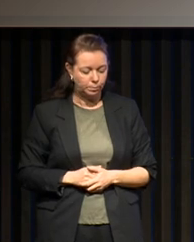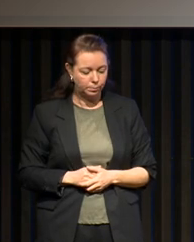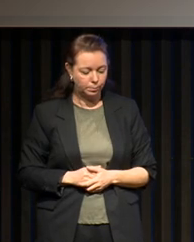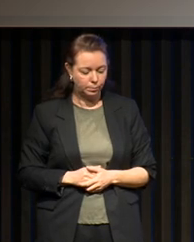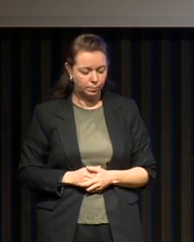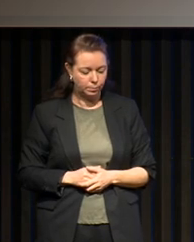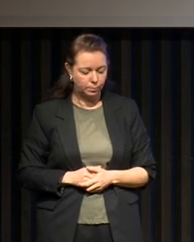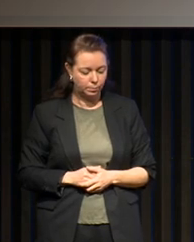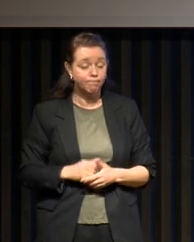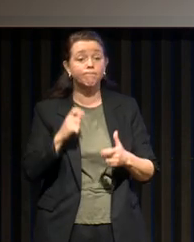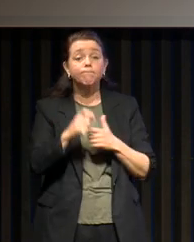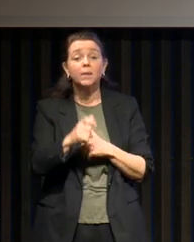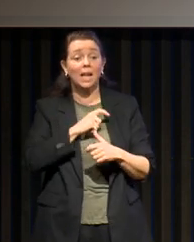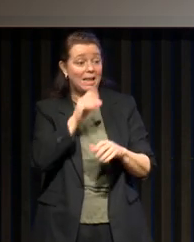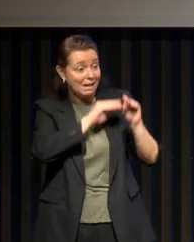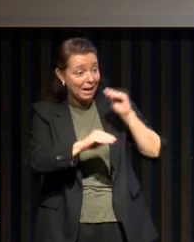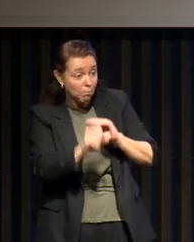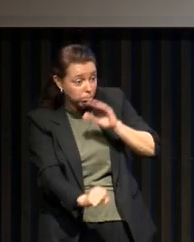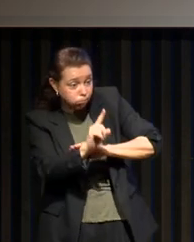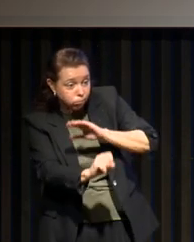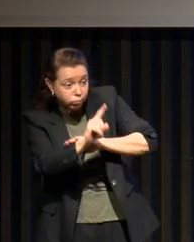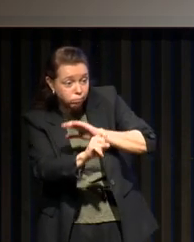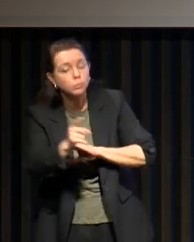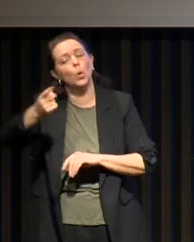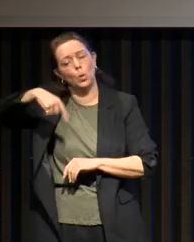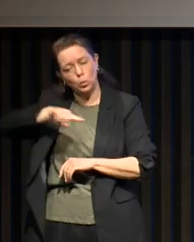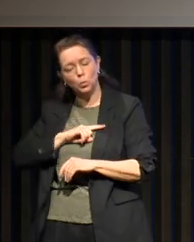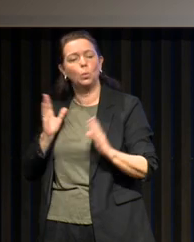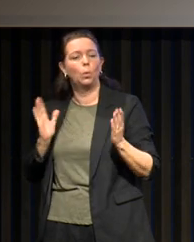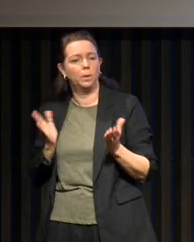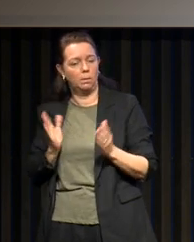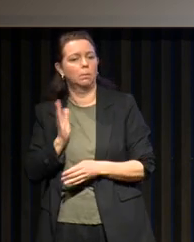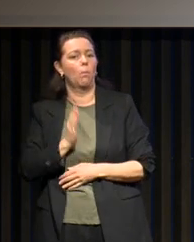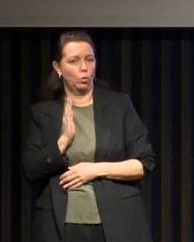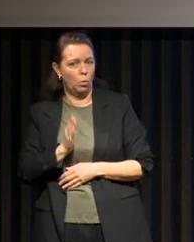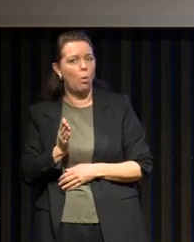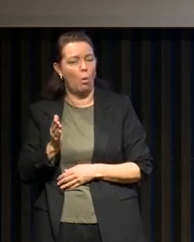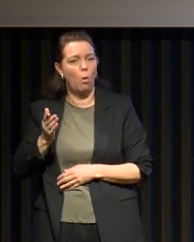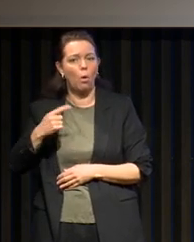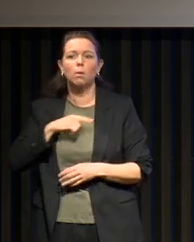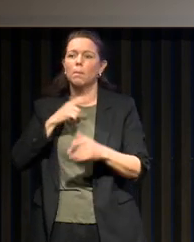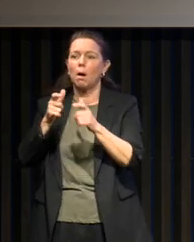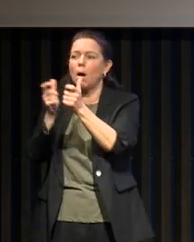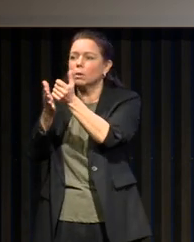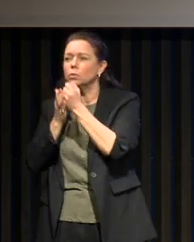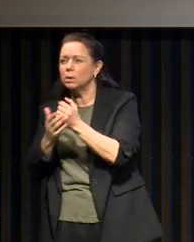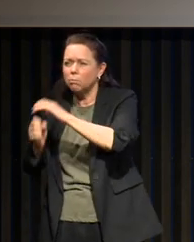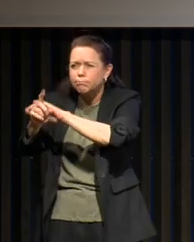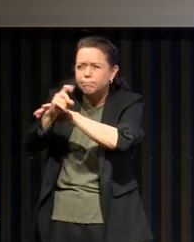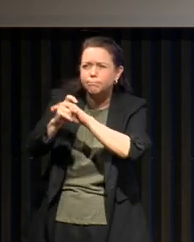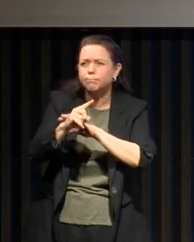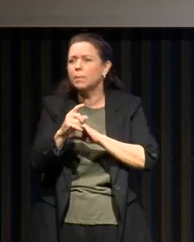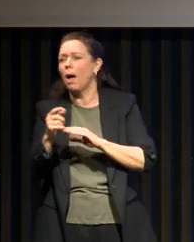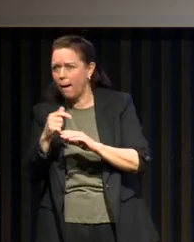il y a des traitements innovants auxquels le CHU de Bordeaux, par des soutiens à l'innovation, nous a permis